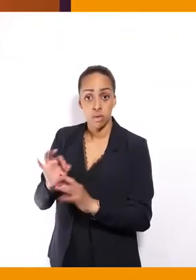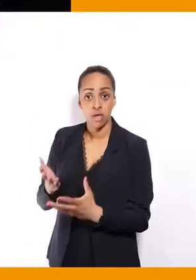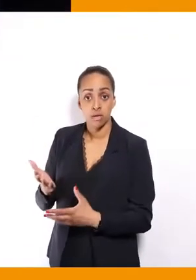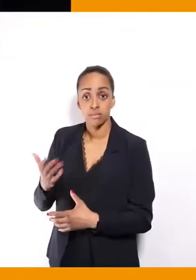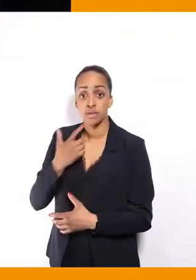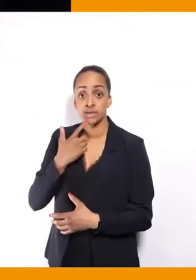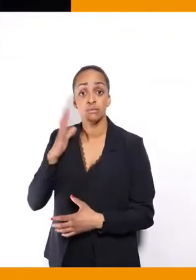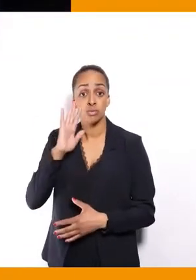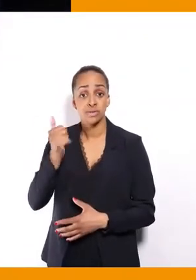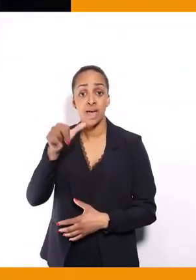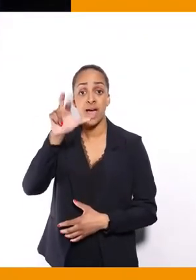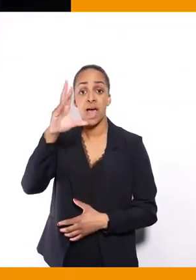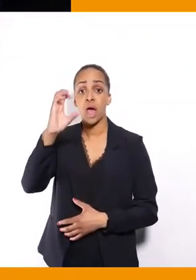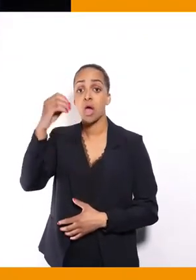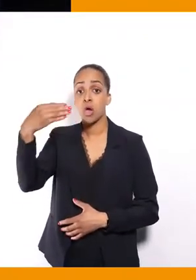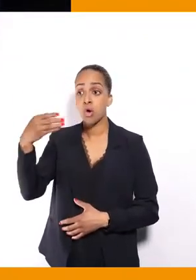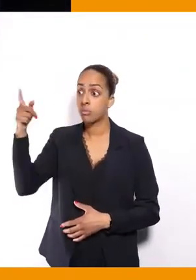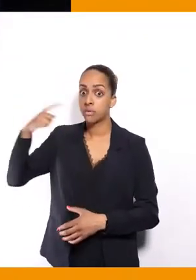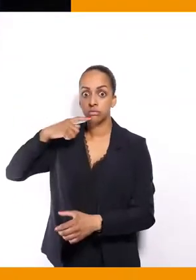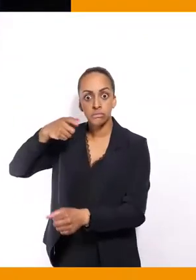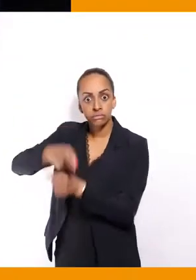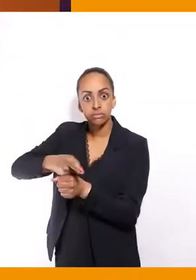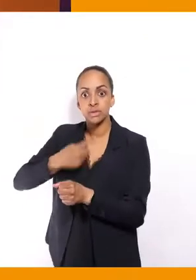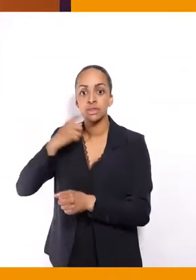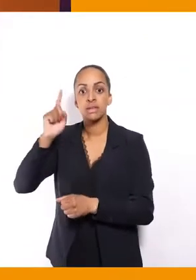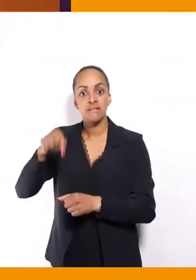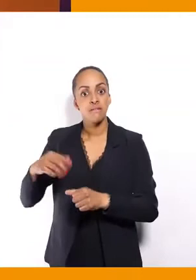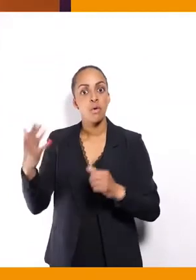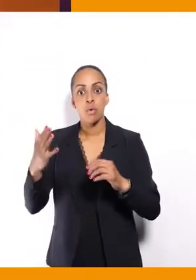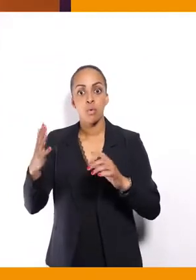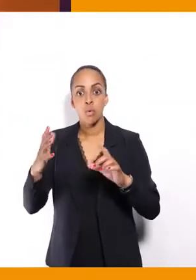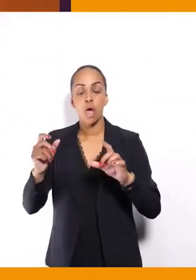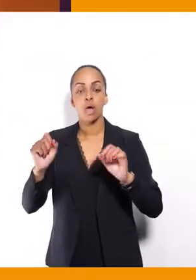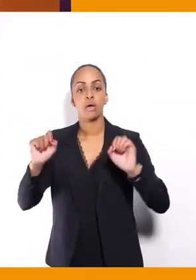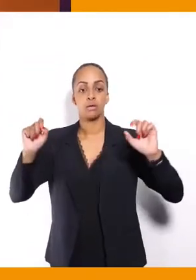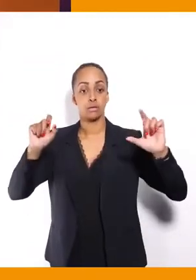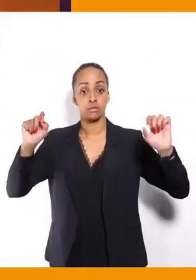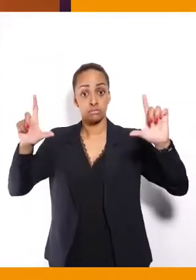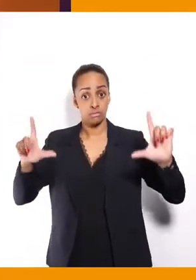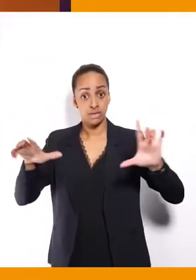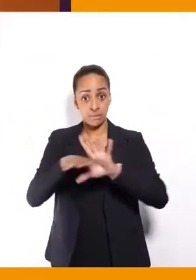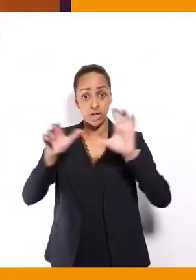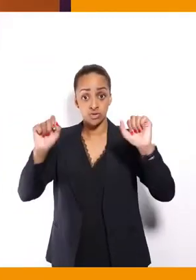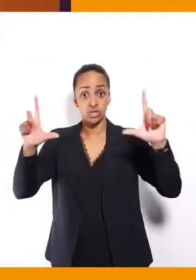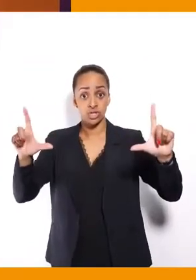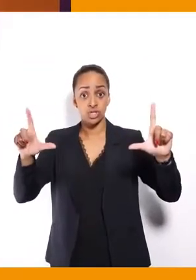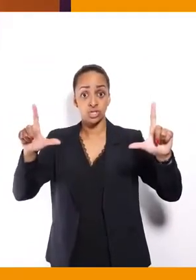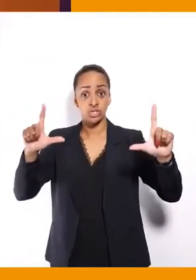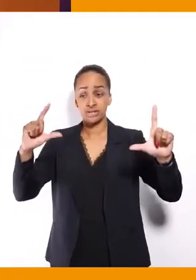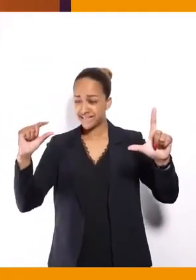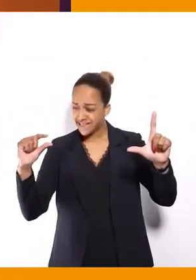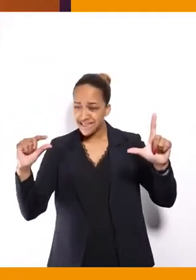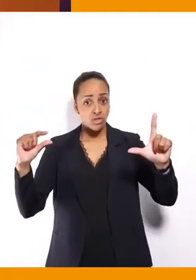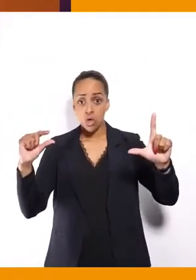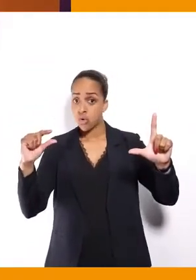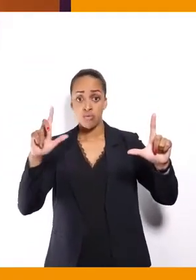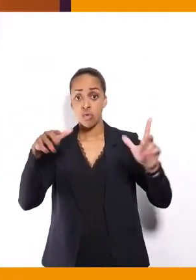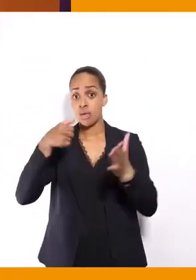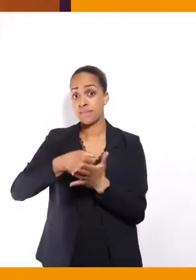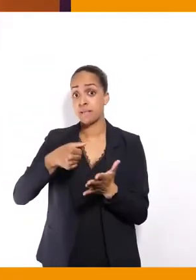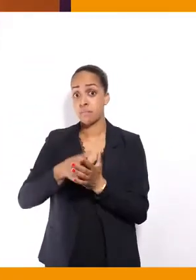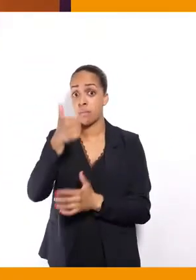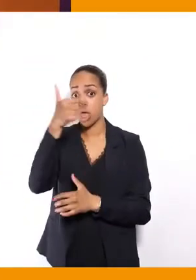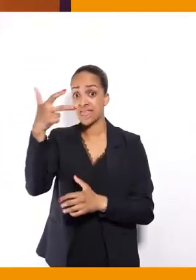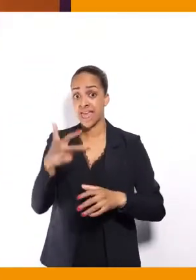Chêne, leur recommande d'avoir un médaillon qui occupe quasiment un tiers de l'image. Donc, celle que vous avez mise en place ce matin